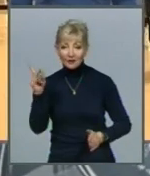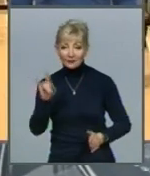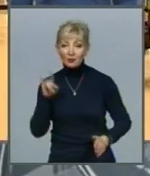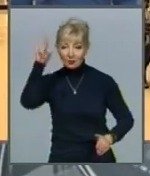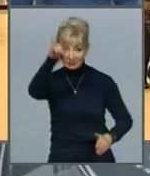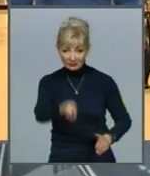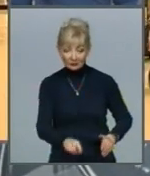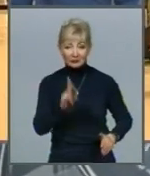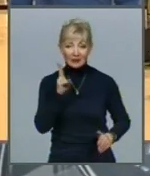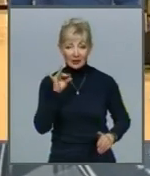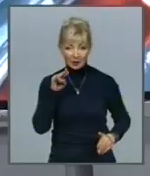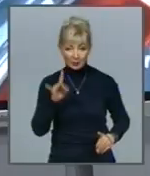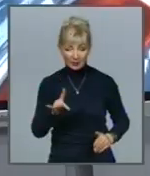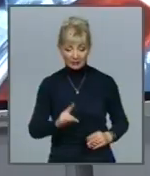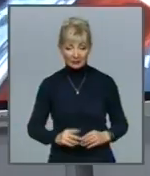Кіпру